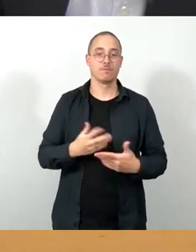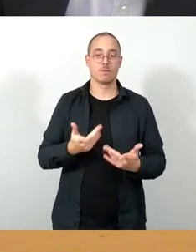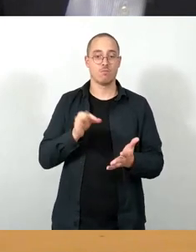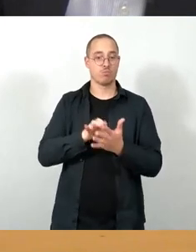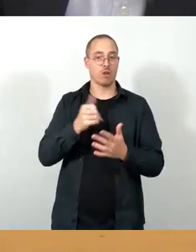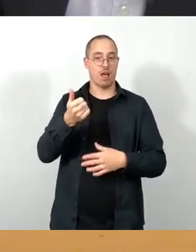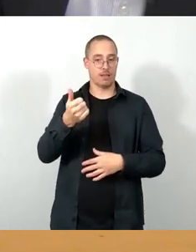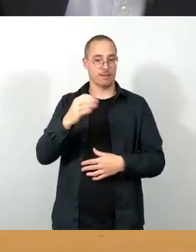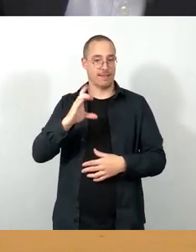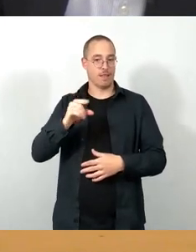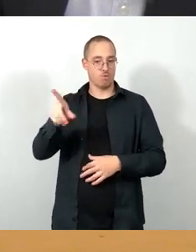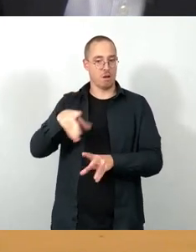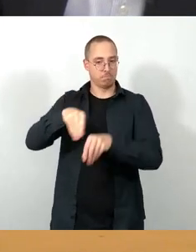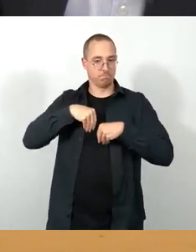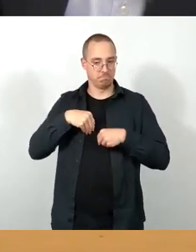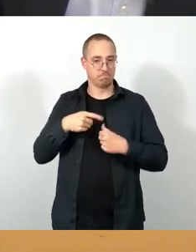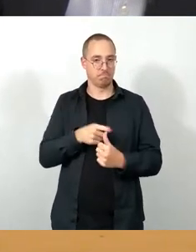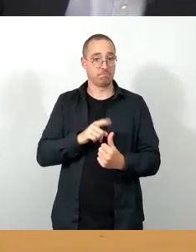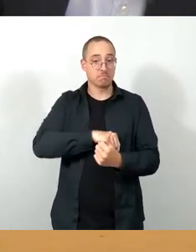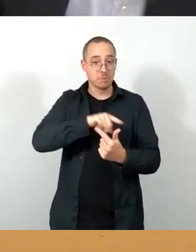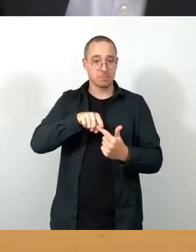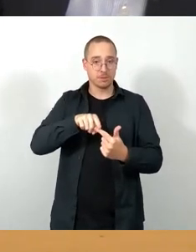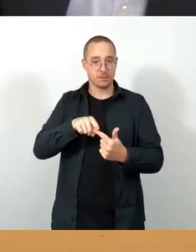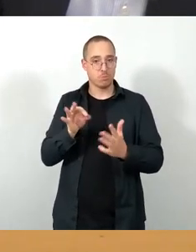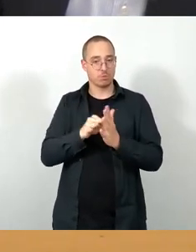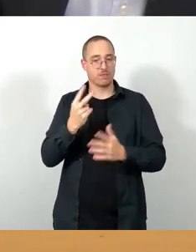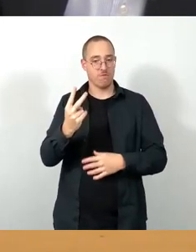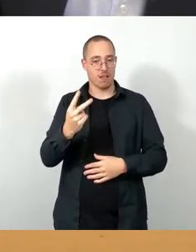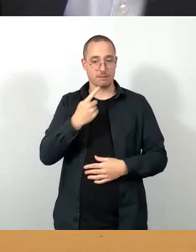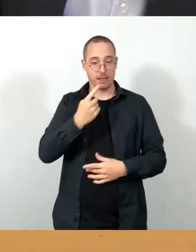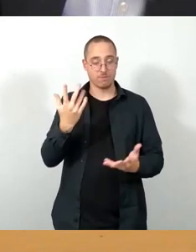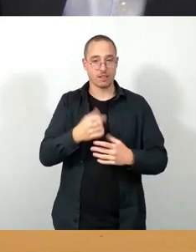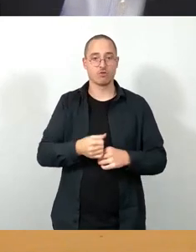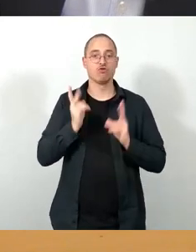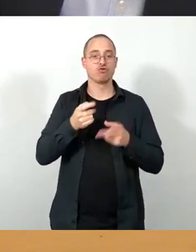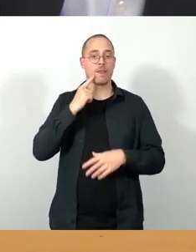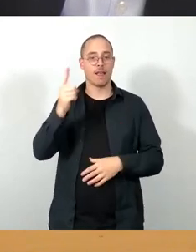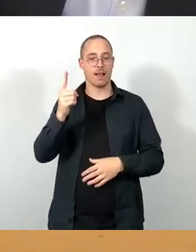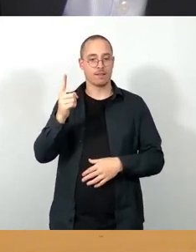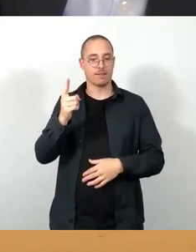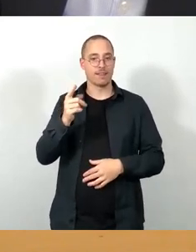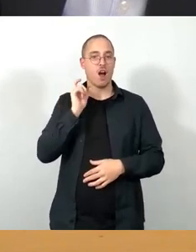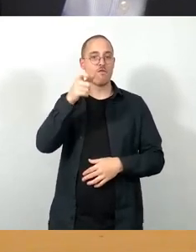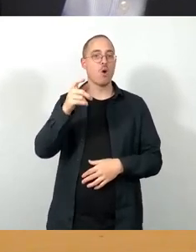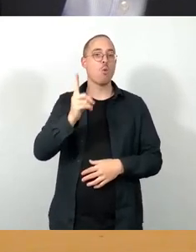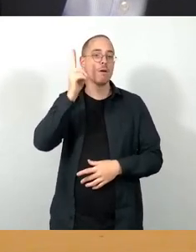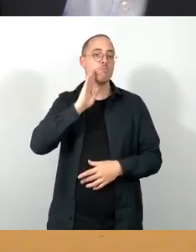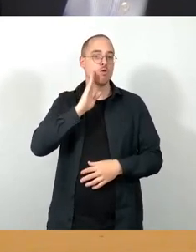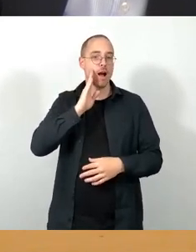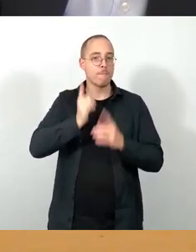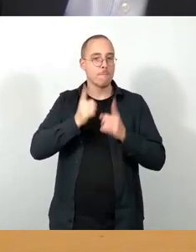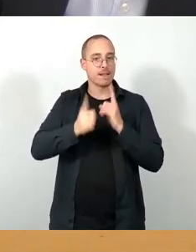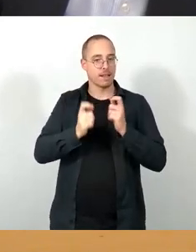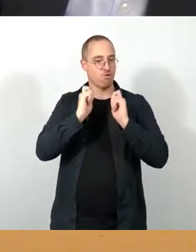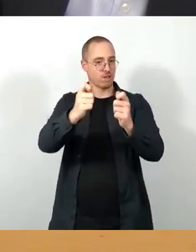Dann formuliert es einen Punkt 2. Der Stadtrat beauftragt, den Oberbürgermeister zu prüfen, wie die Mittel für das